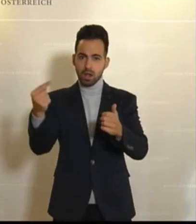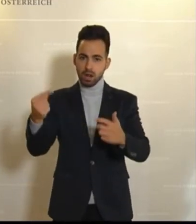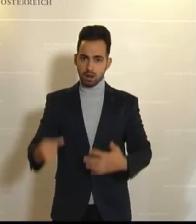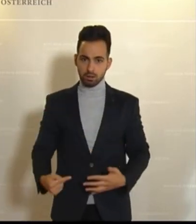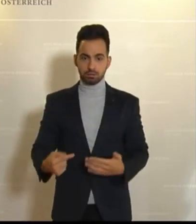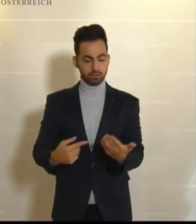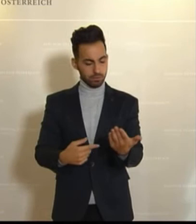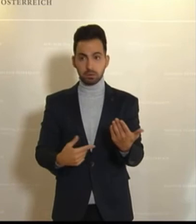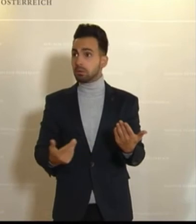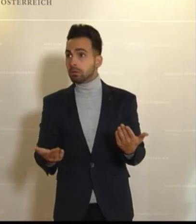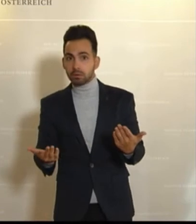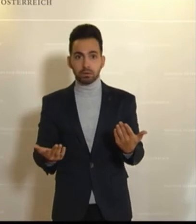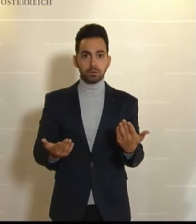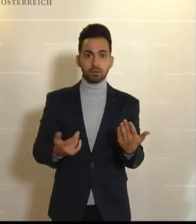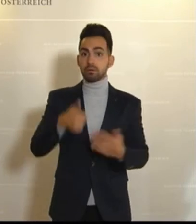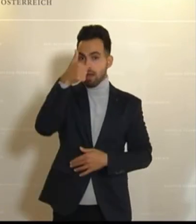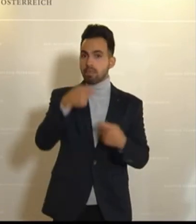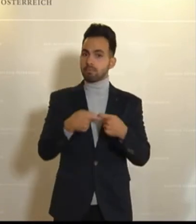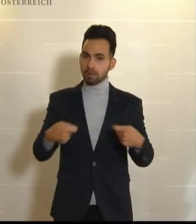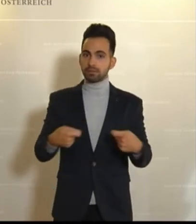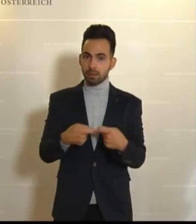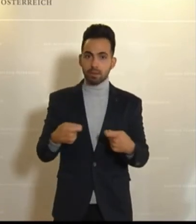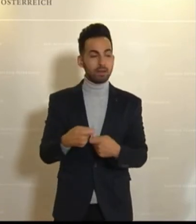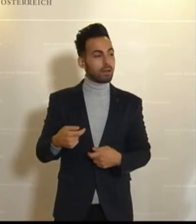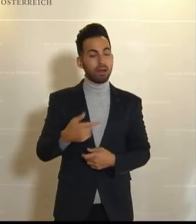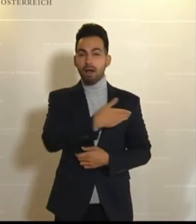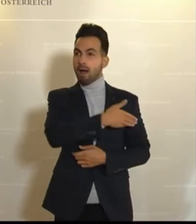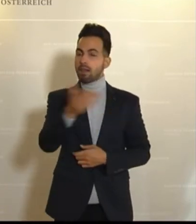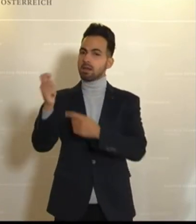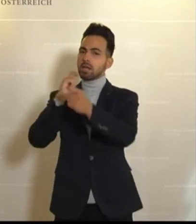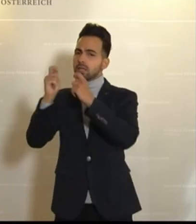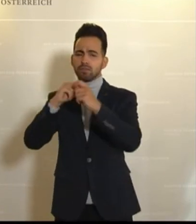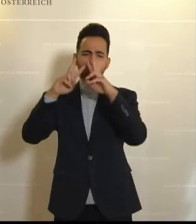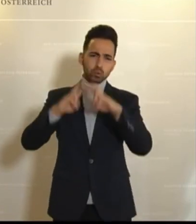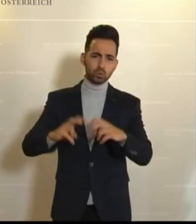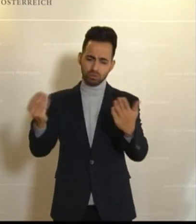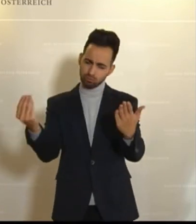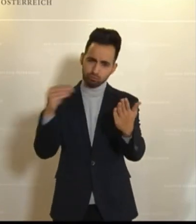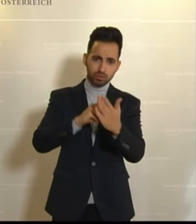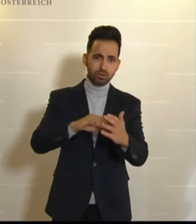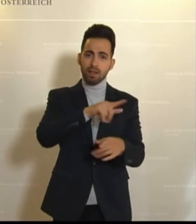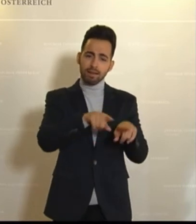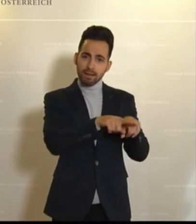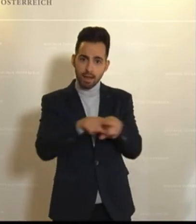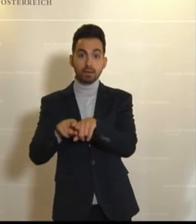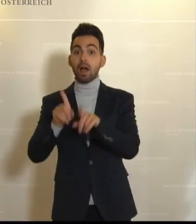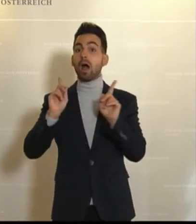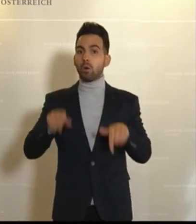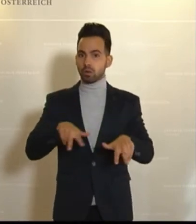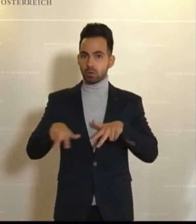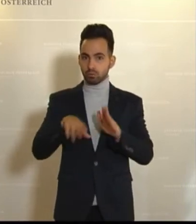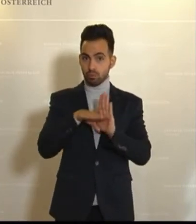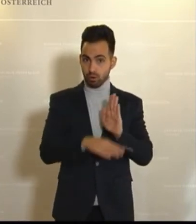Und allem voran gibt es eine Maßnahme, die in jedem Interview genannt wird, die in jeder Studie genannt wird, die im Übrigen auch im Regierungsprogramm